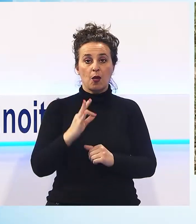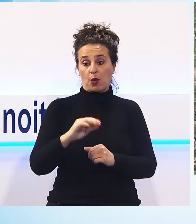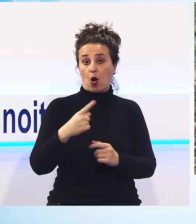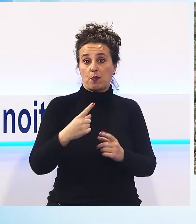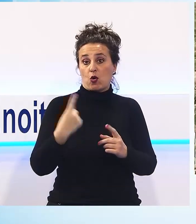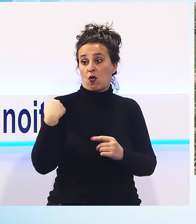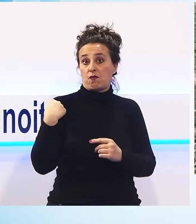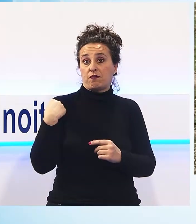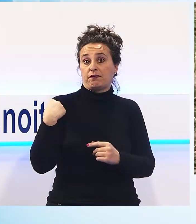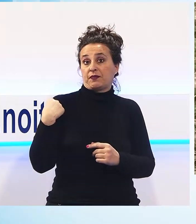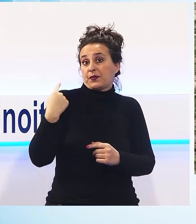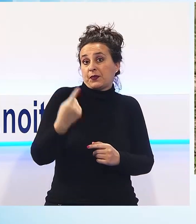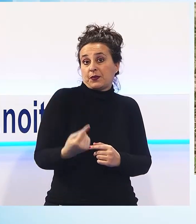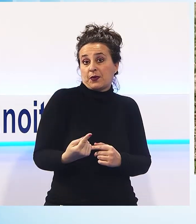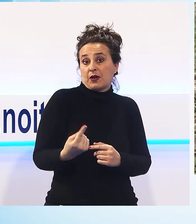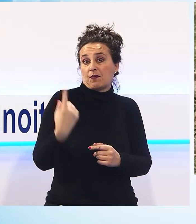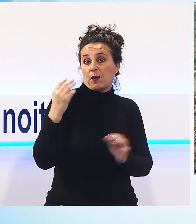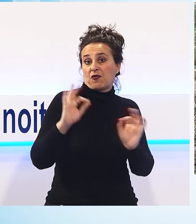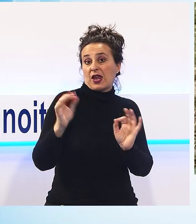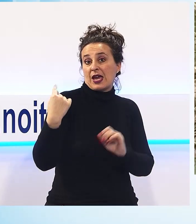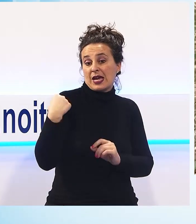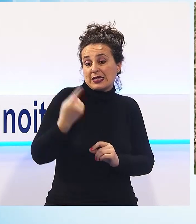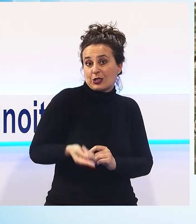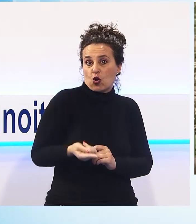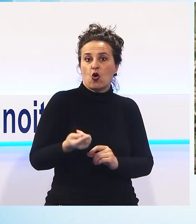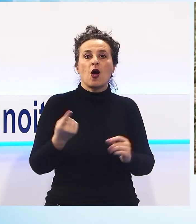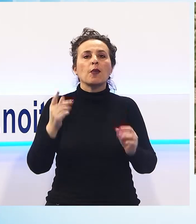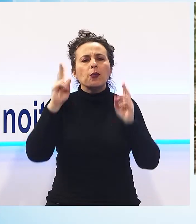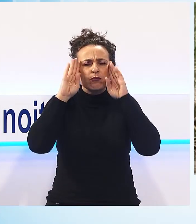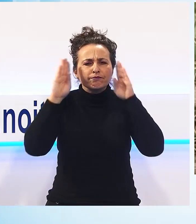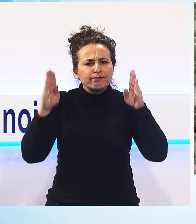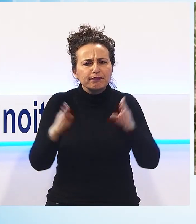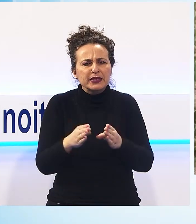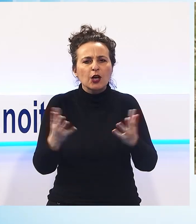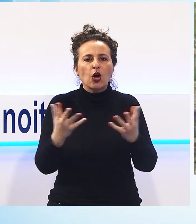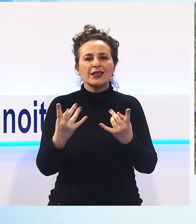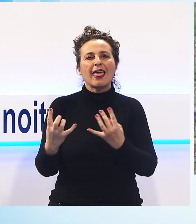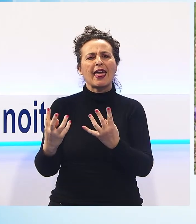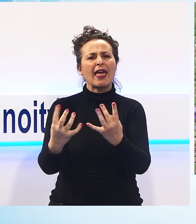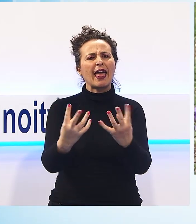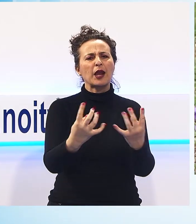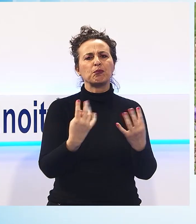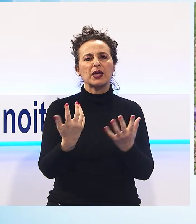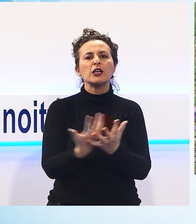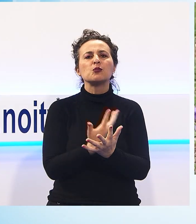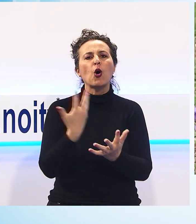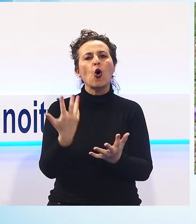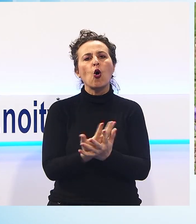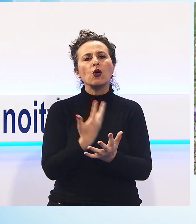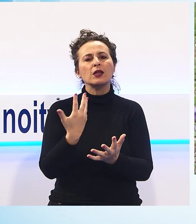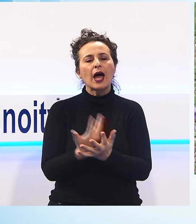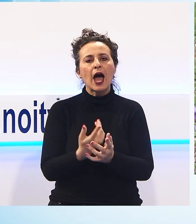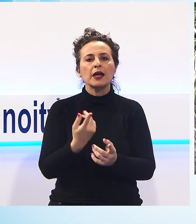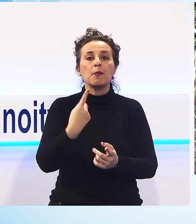conoscenza legata al mondo della botanica e più esattamente all'utilizzo degli erbi spontanei come alimento o come rimedio a qualche